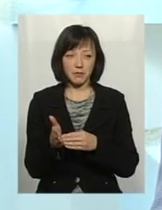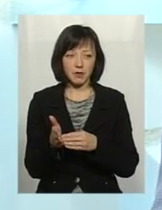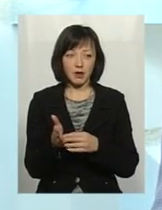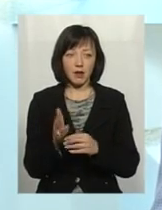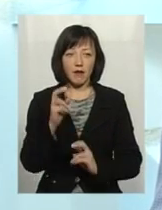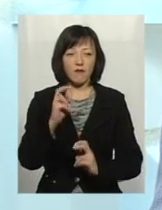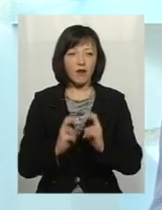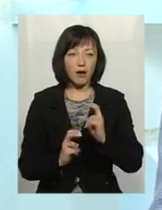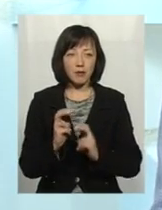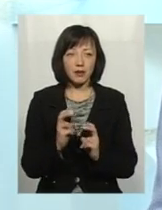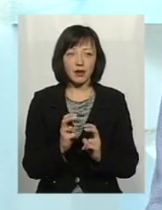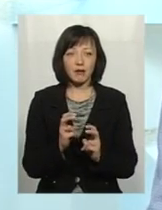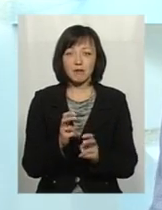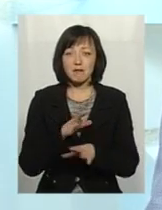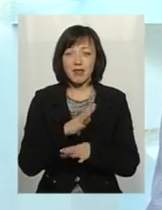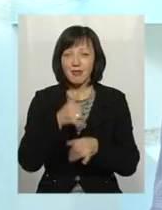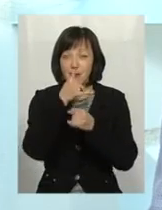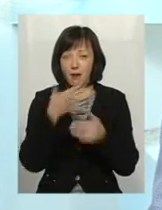фабрика встати не могла.